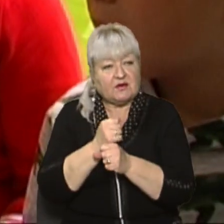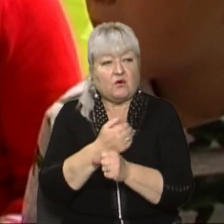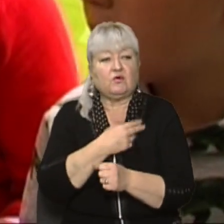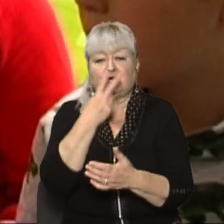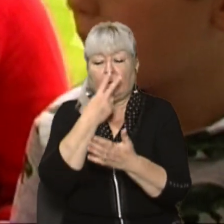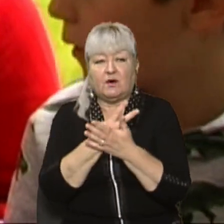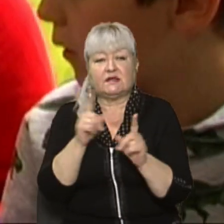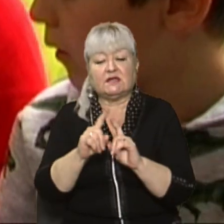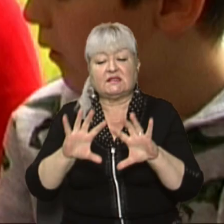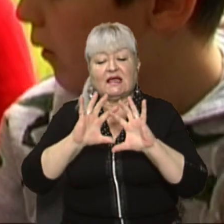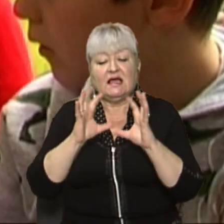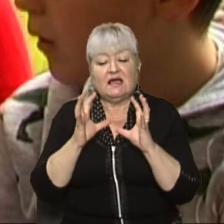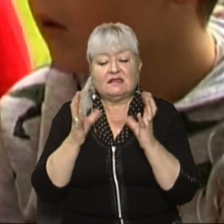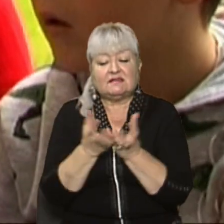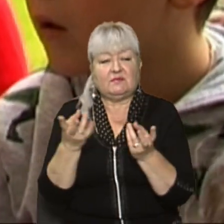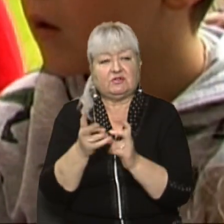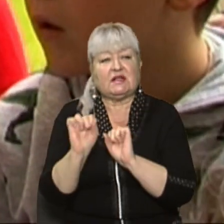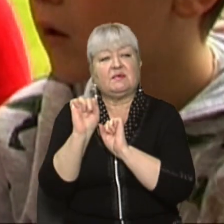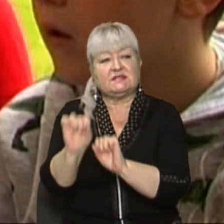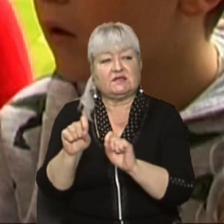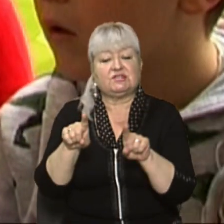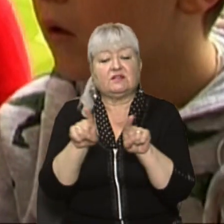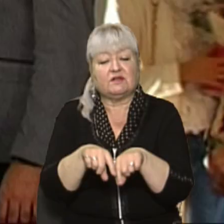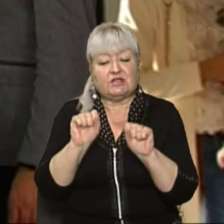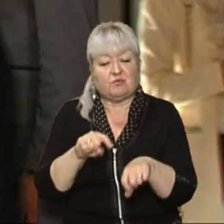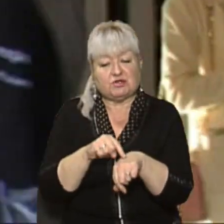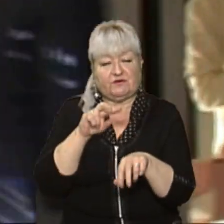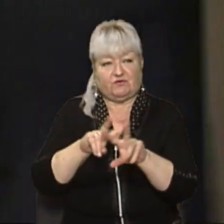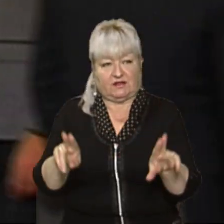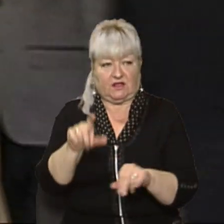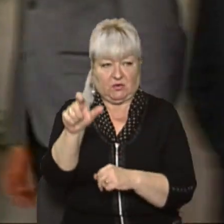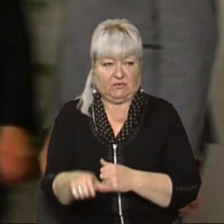що землю треба захищати, бо земля теж може відчувати як людина.